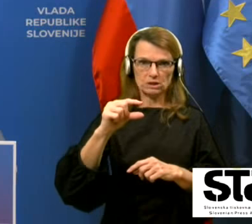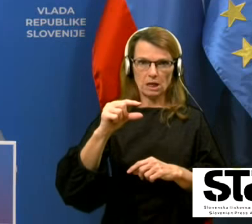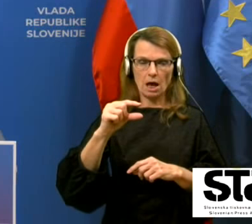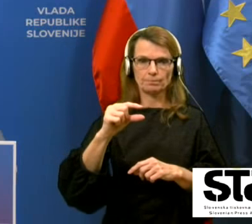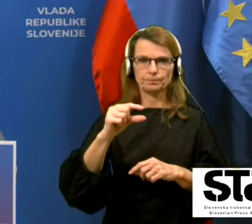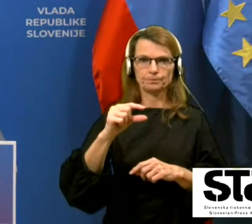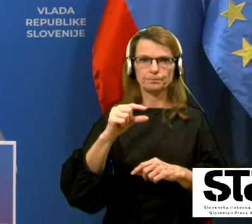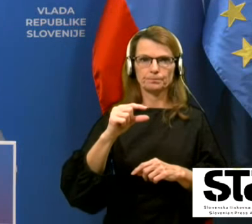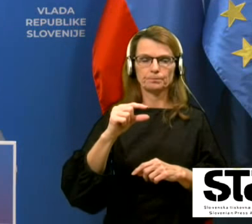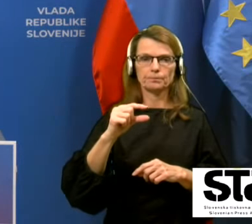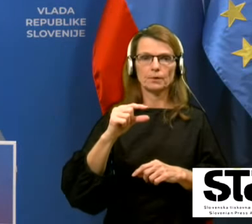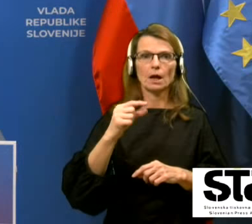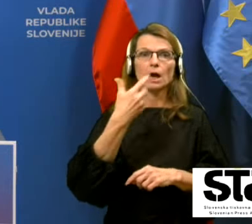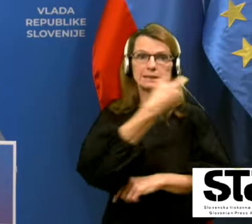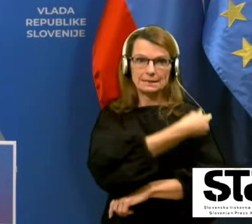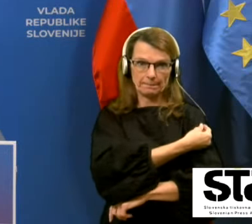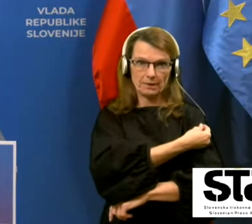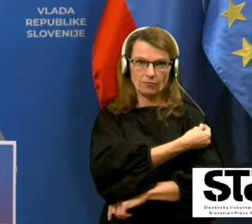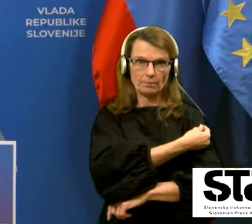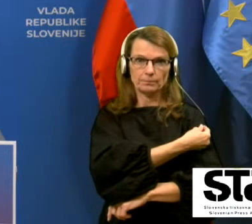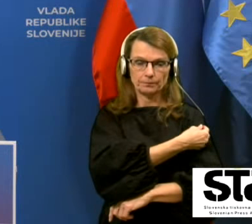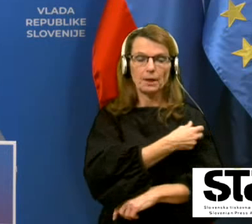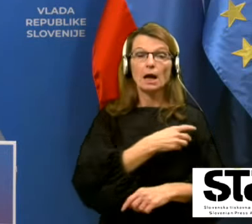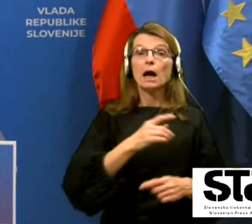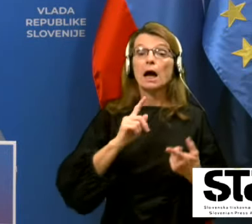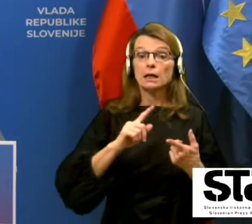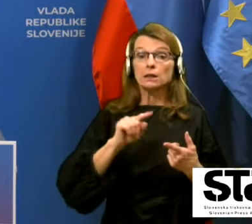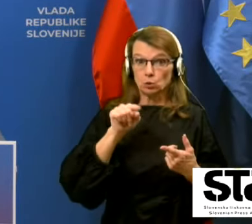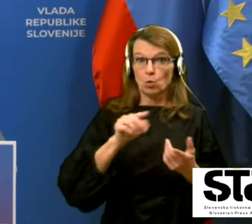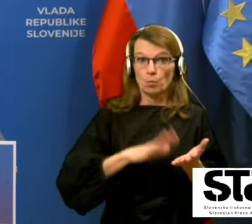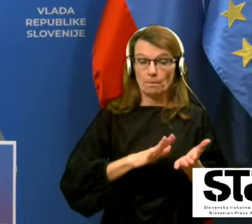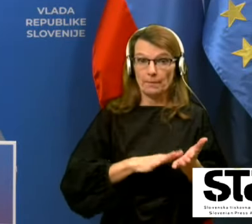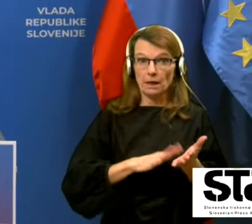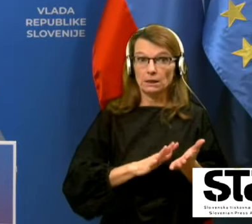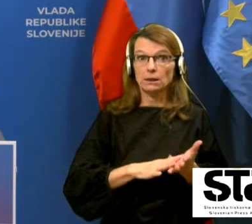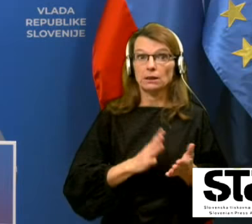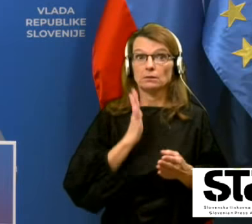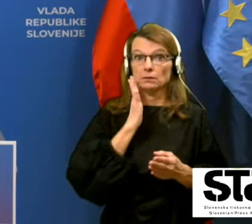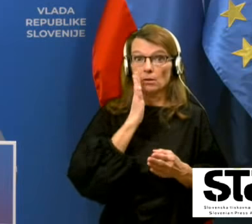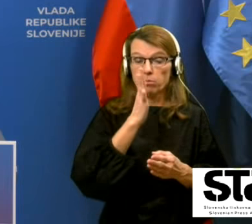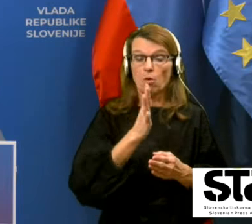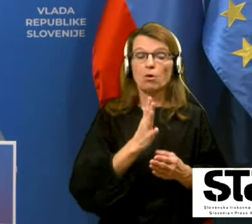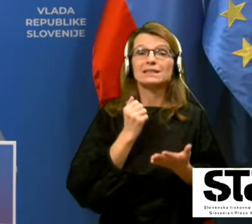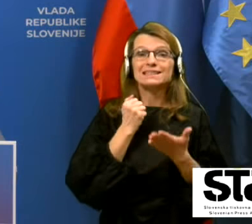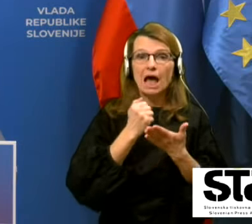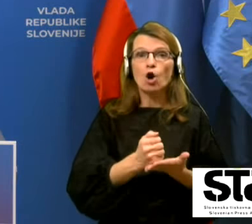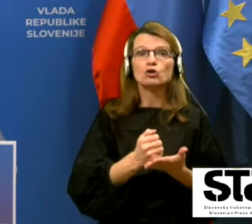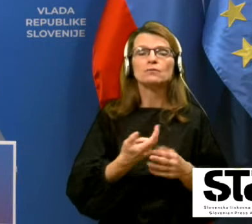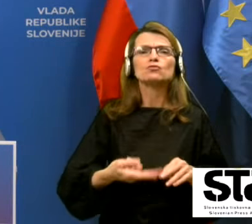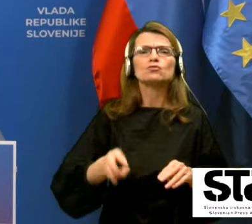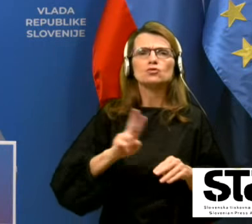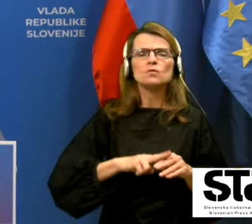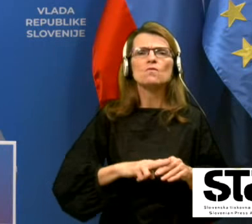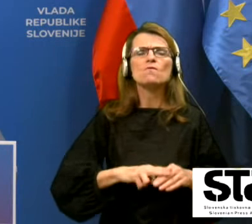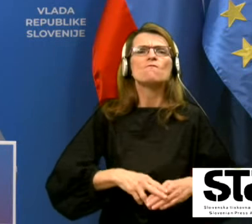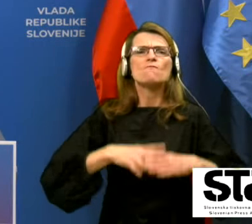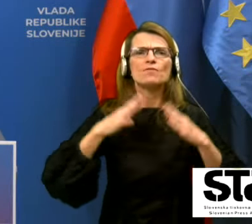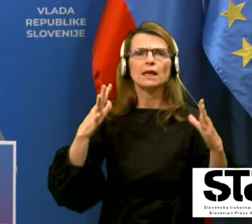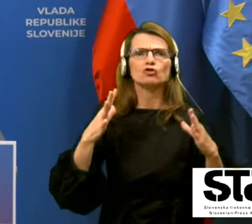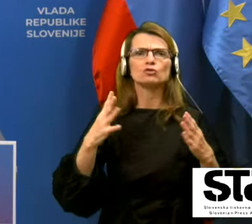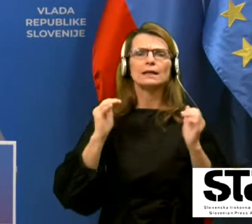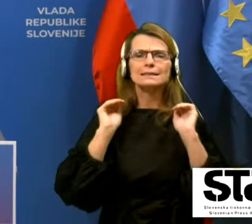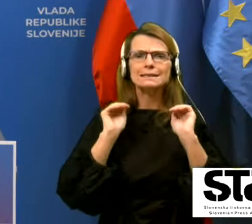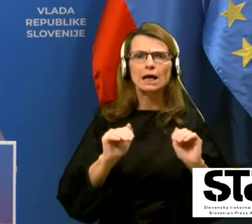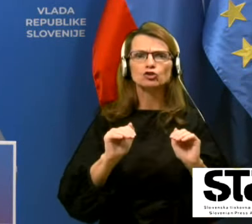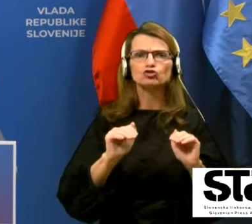pravi z drugim odmerkom cepiva, da se zagotovi čim večja zaščita vseh teh,